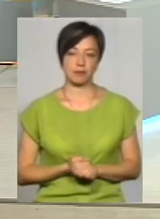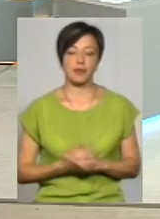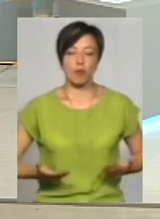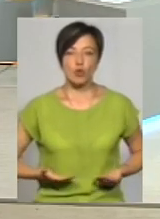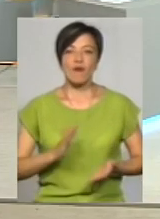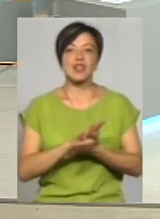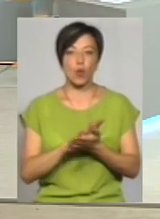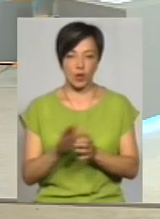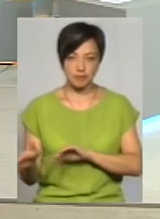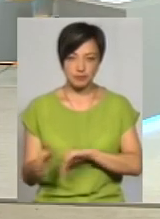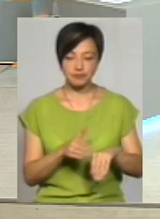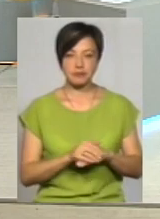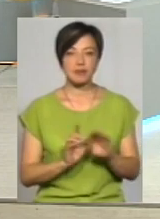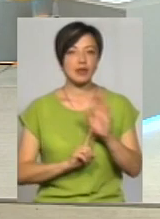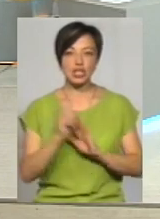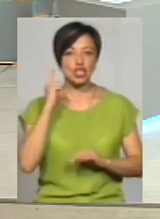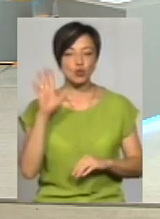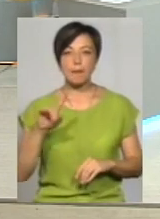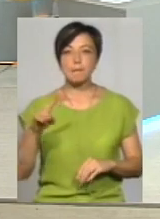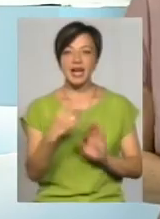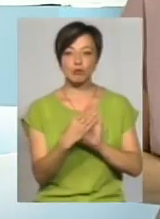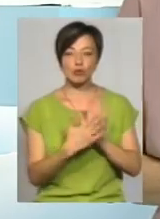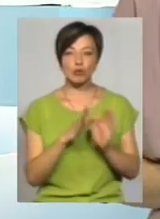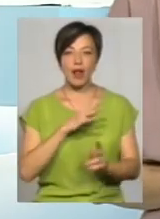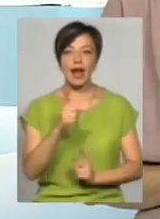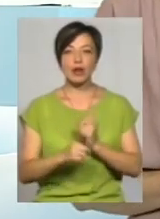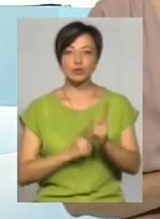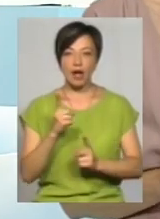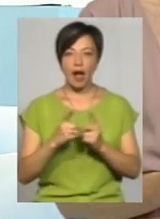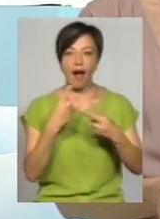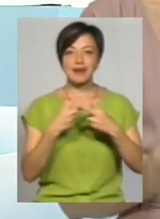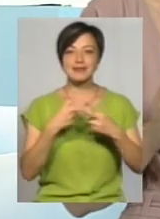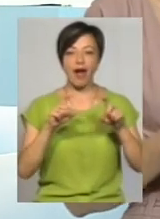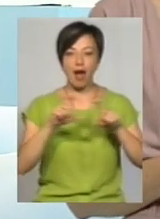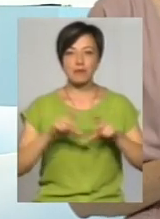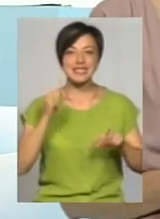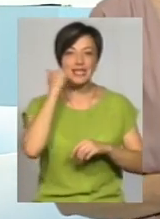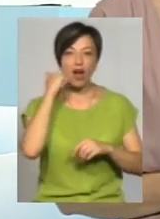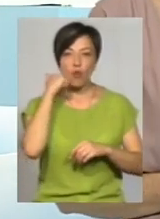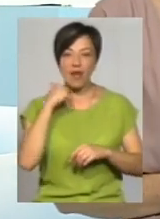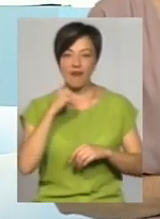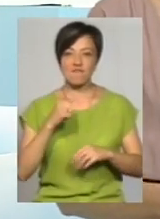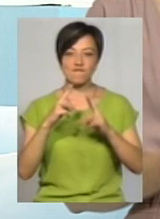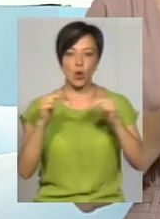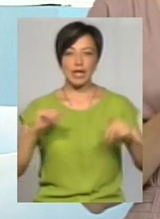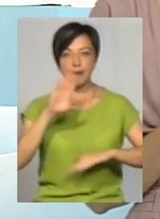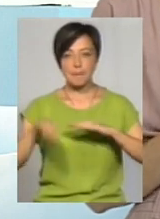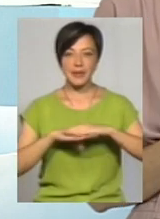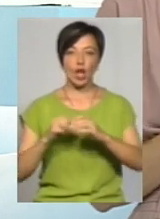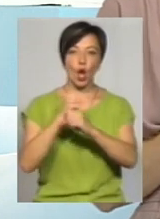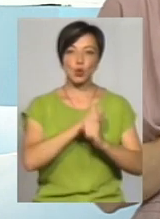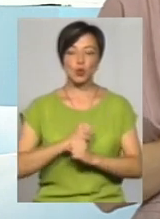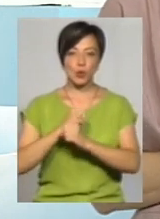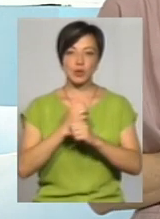Там на початку не дуже було чути. Першим пунктом було реконструкція казарм старої фортеці під рекреаційно-туристичний комплекс. І от